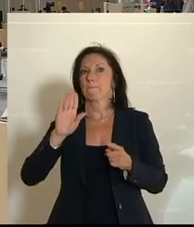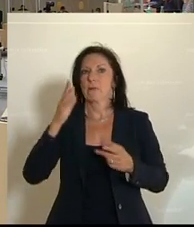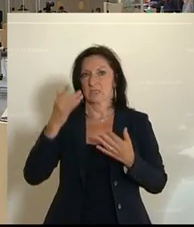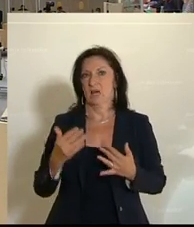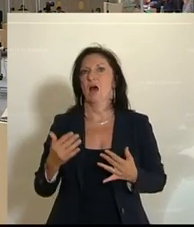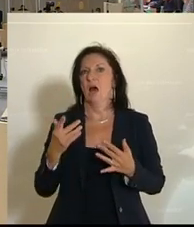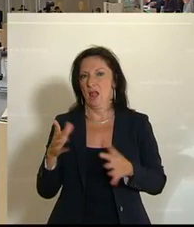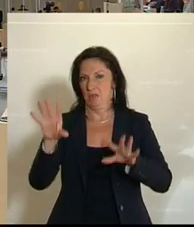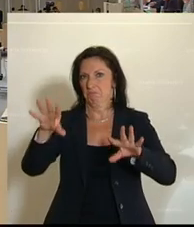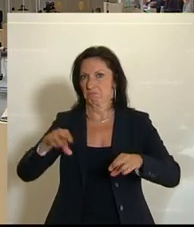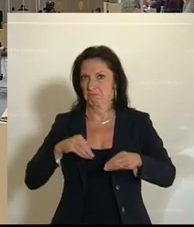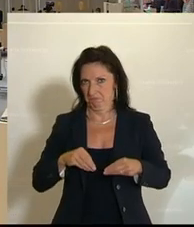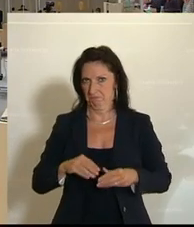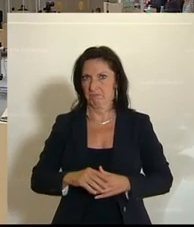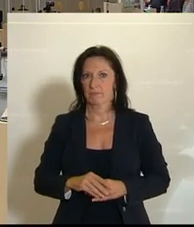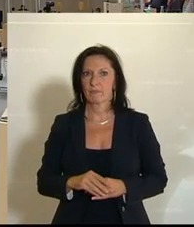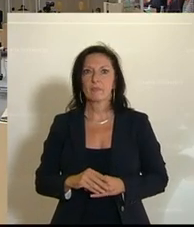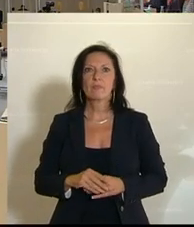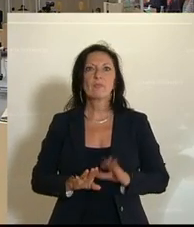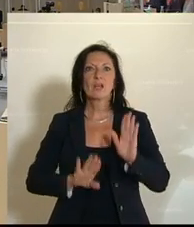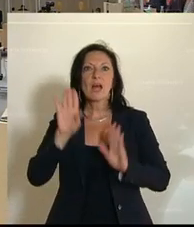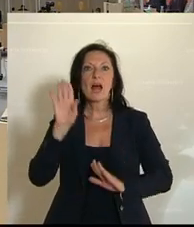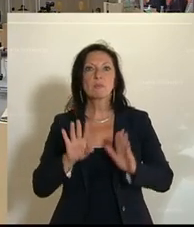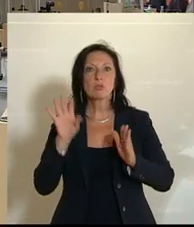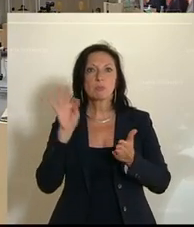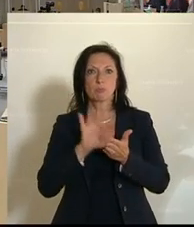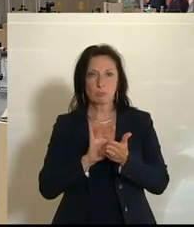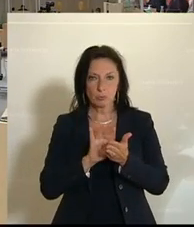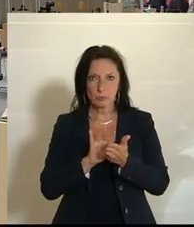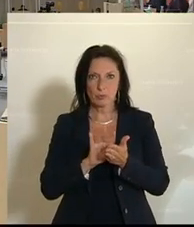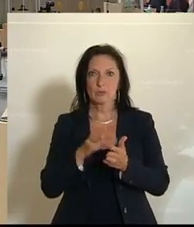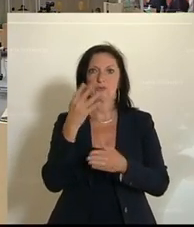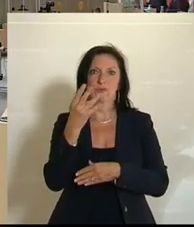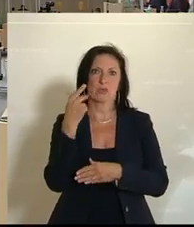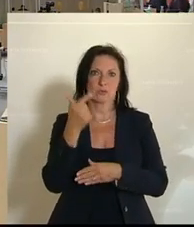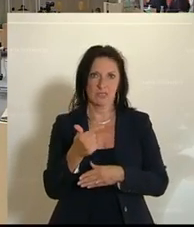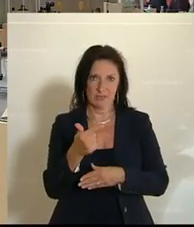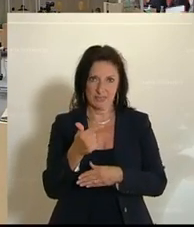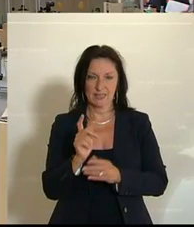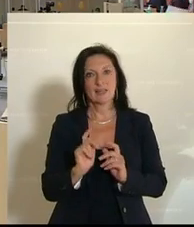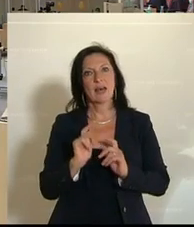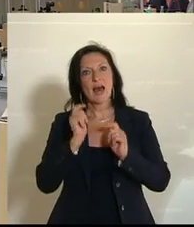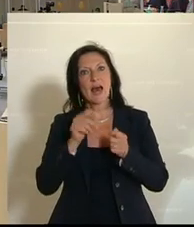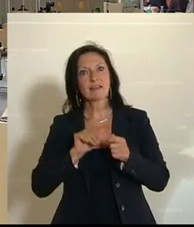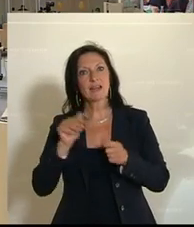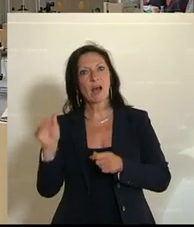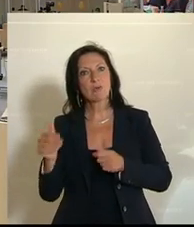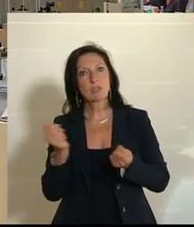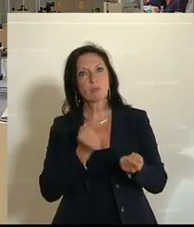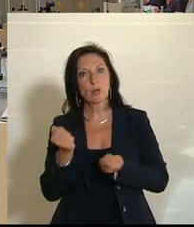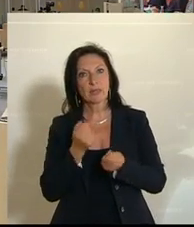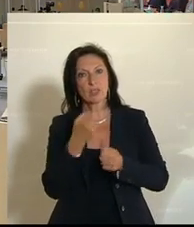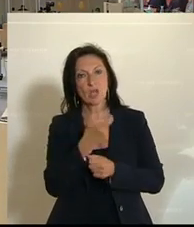und so angenommen. Abstimmung über den Tagesordnungspunkt 24, Antrag des Außenpolitischen